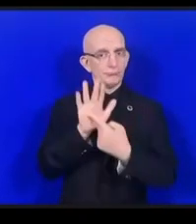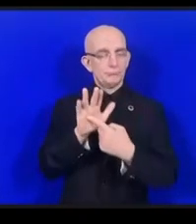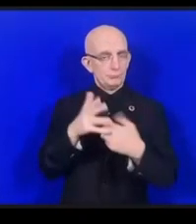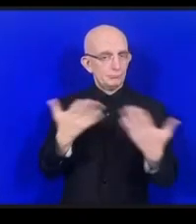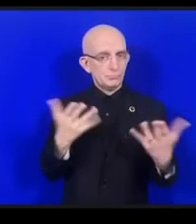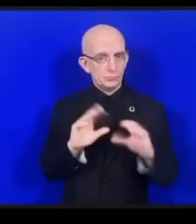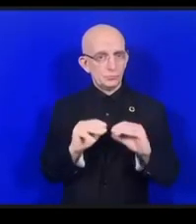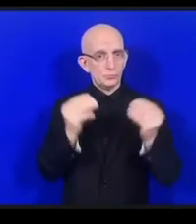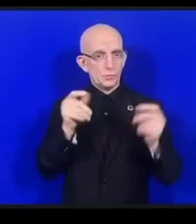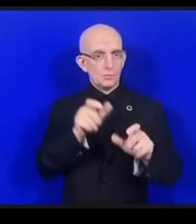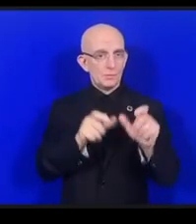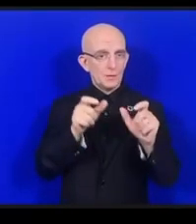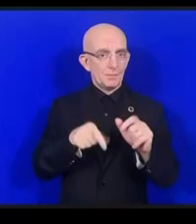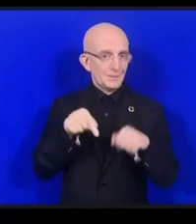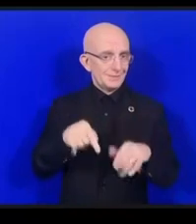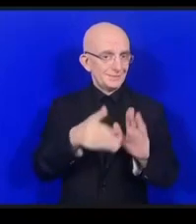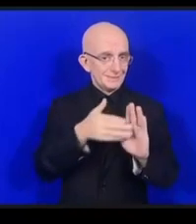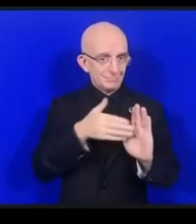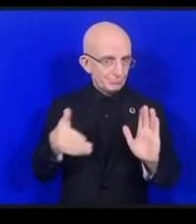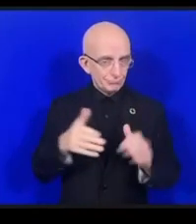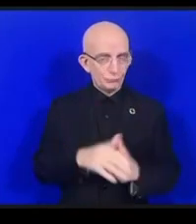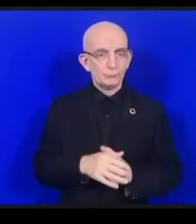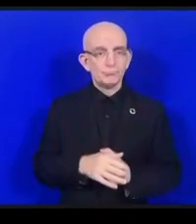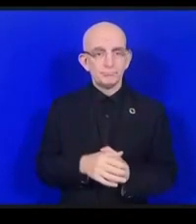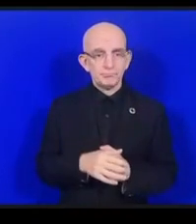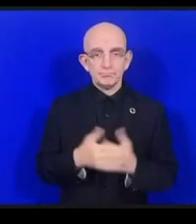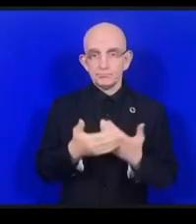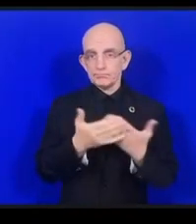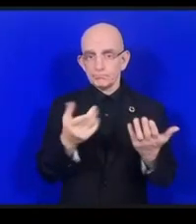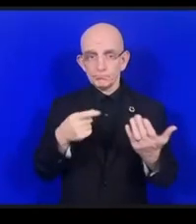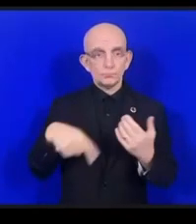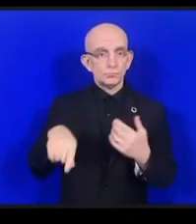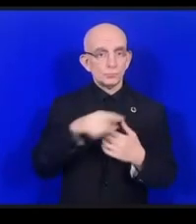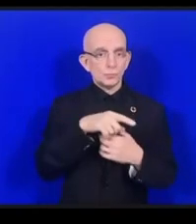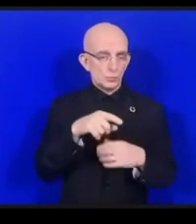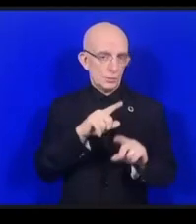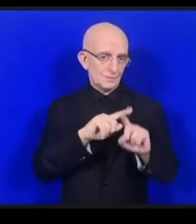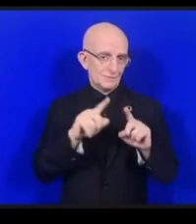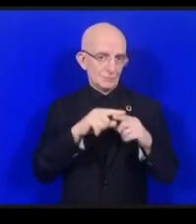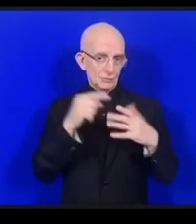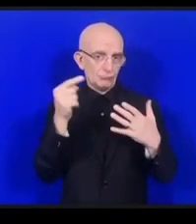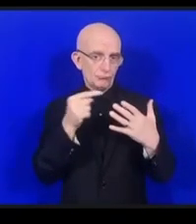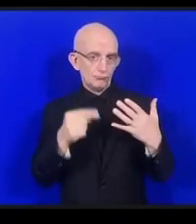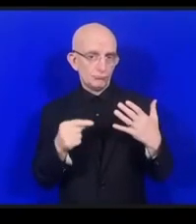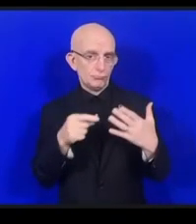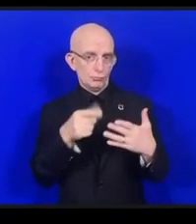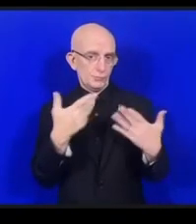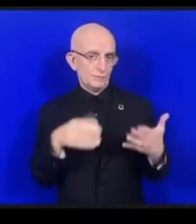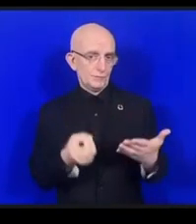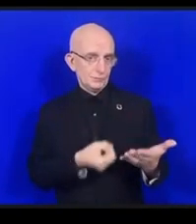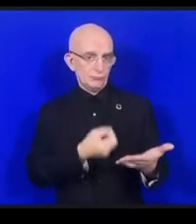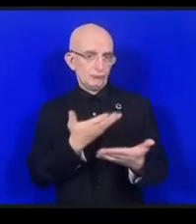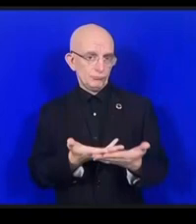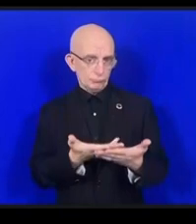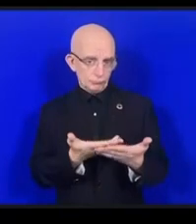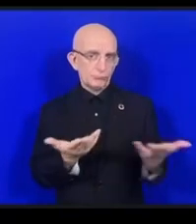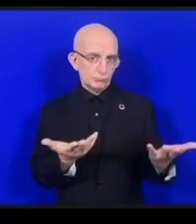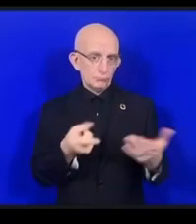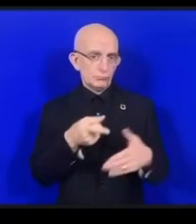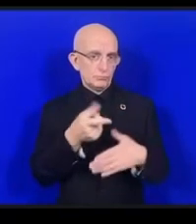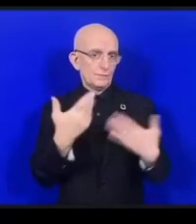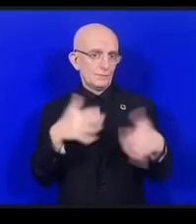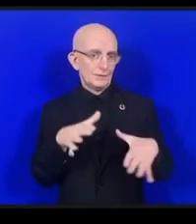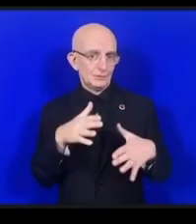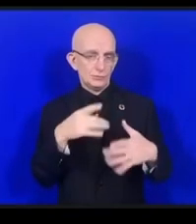フィオさんそしていろんな側面に付言してくださいましたがフィオさんは生態